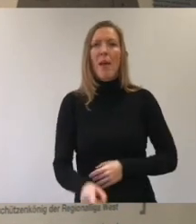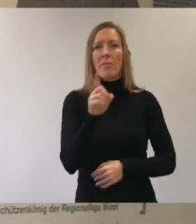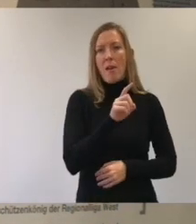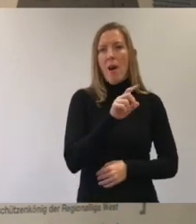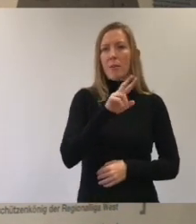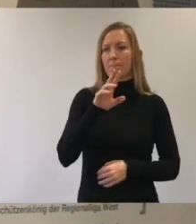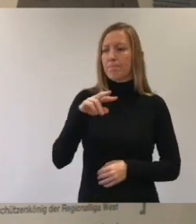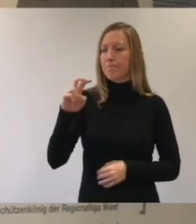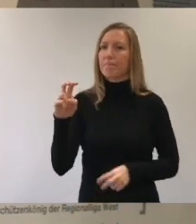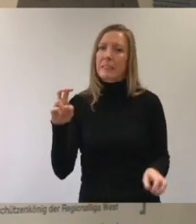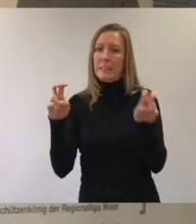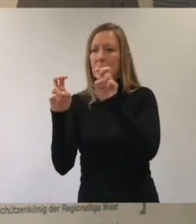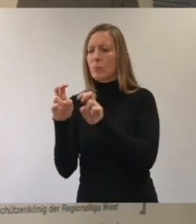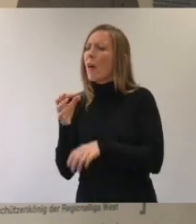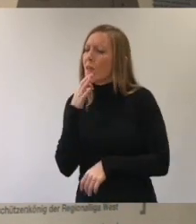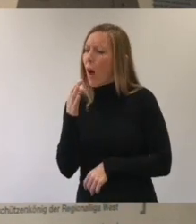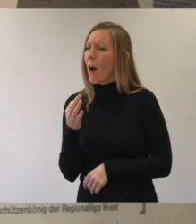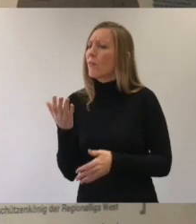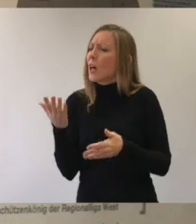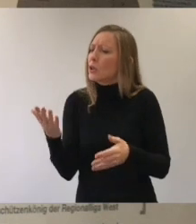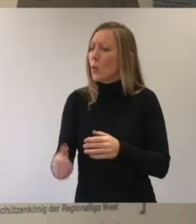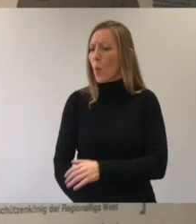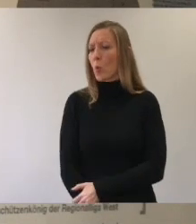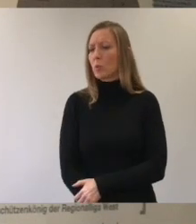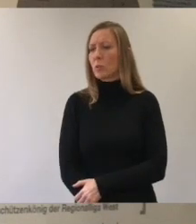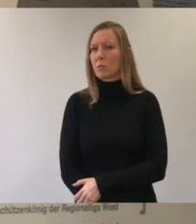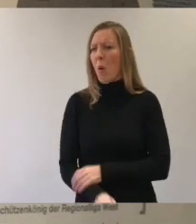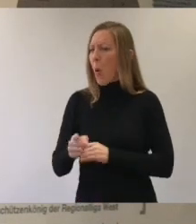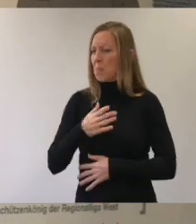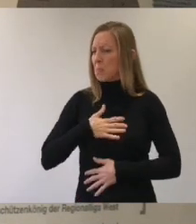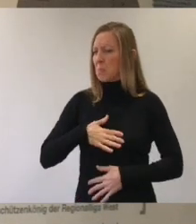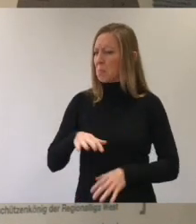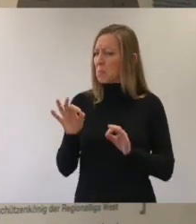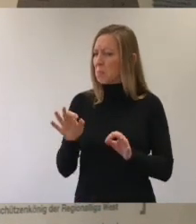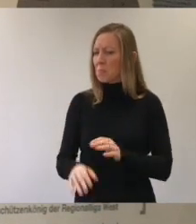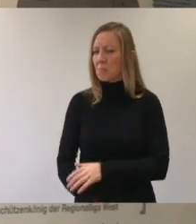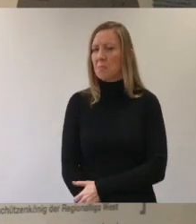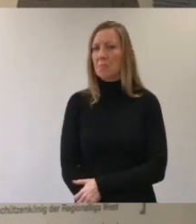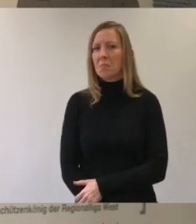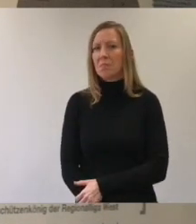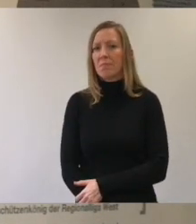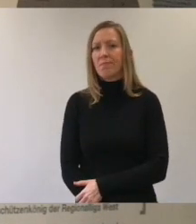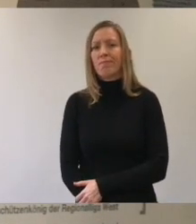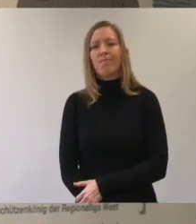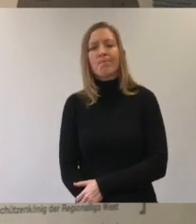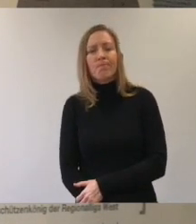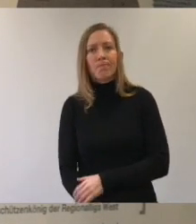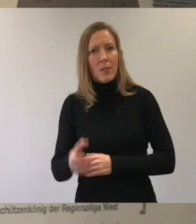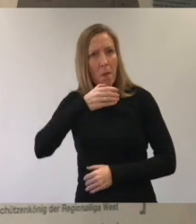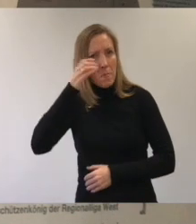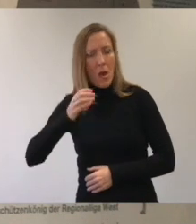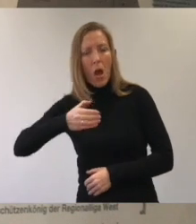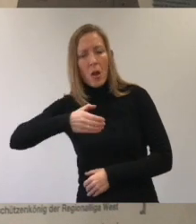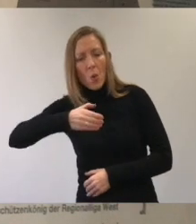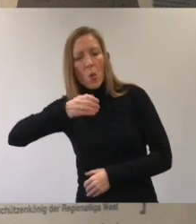Dirk setzt sich zu Ingo und fragt. Ingo, was ist los mit dir? Bist du heute nicht gut drauf? Ingo nimmt